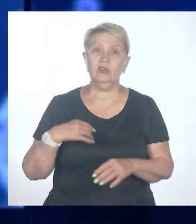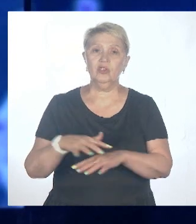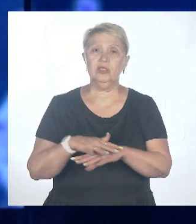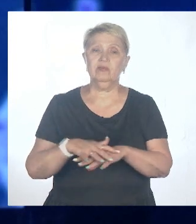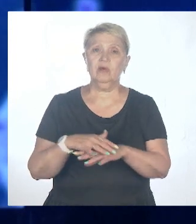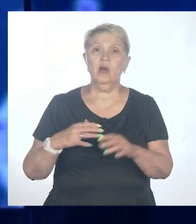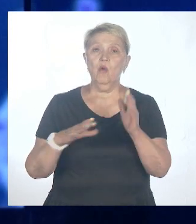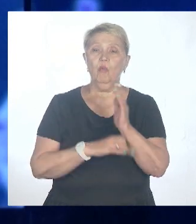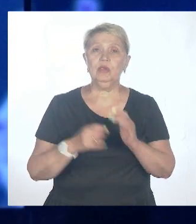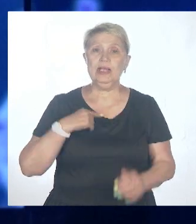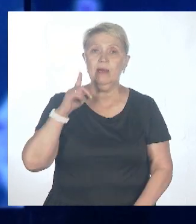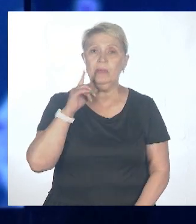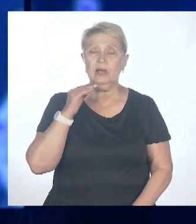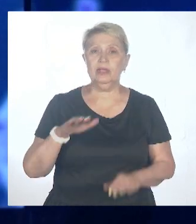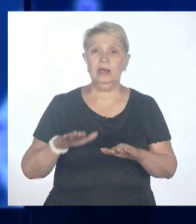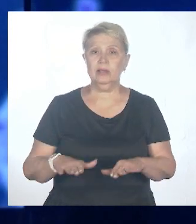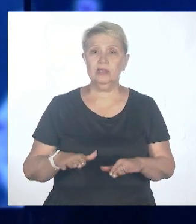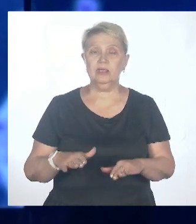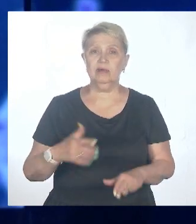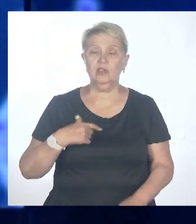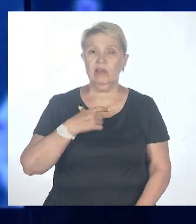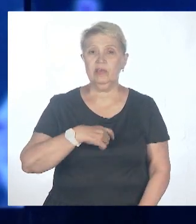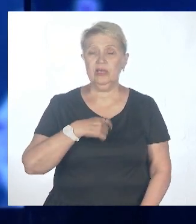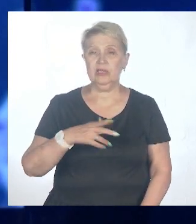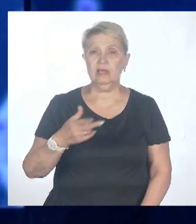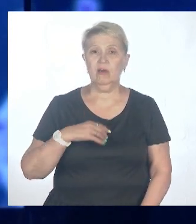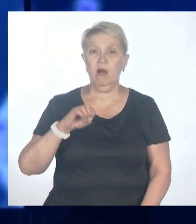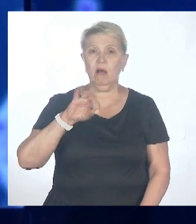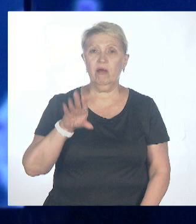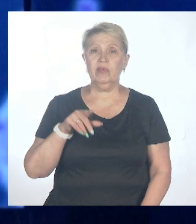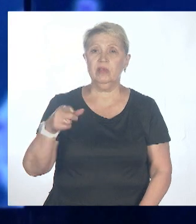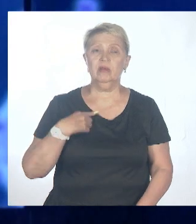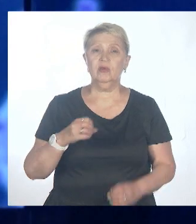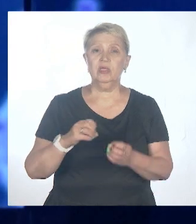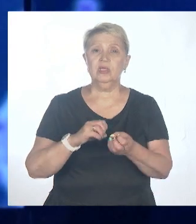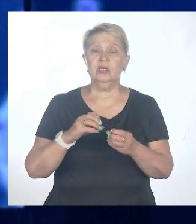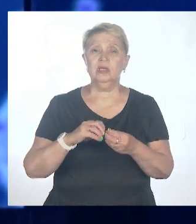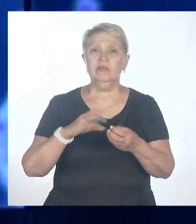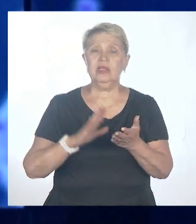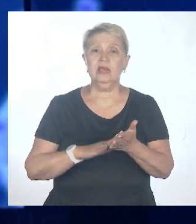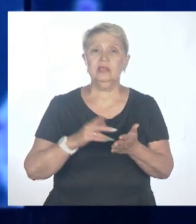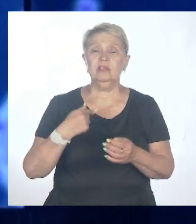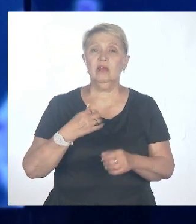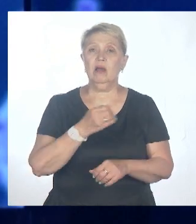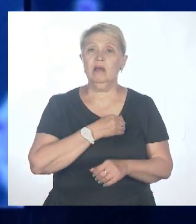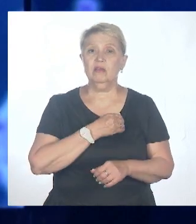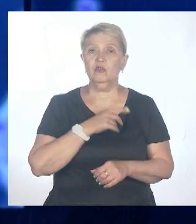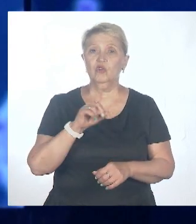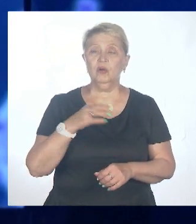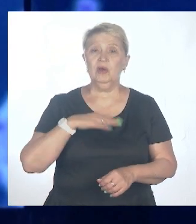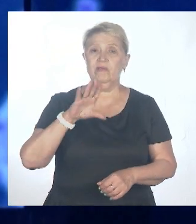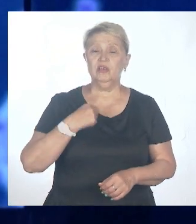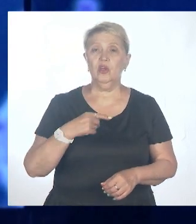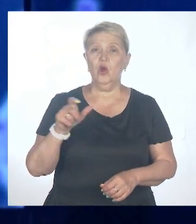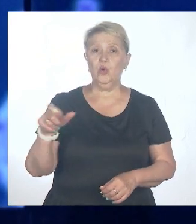пока еще находясь в состоянии COVID-19? Вот очень бы хотелось, чтобы оно сделало. Но,